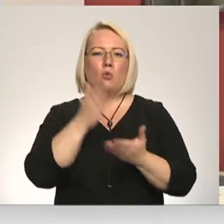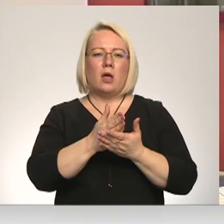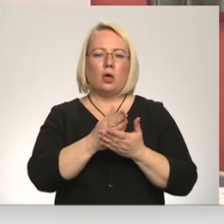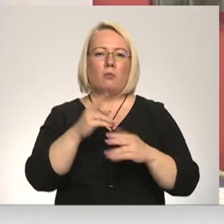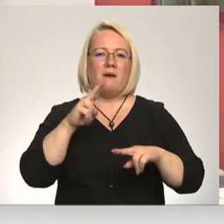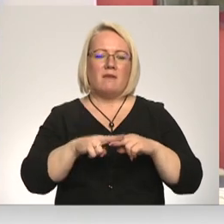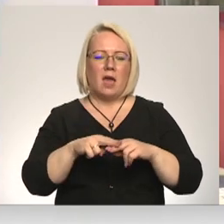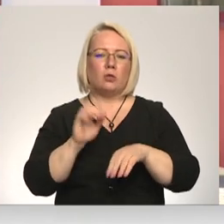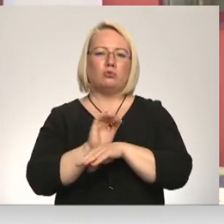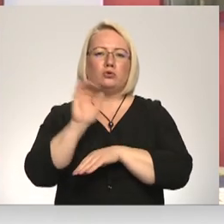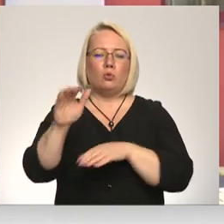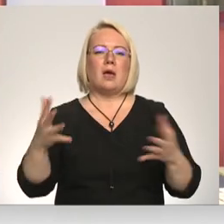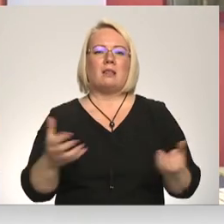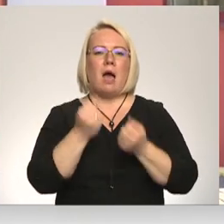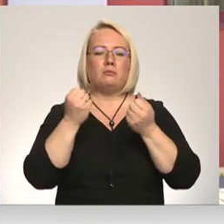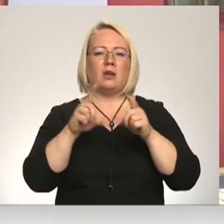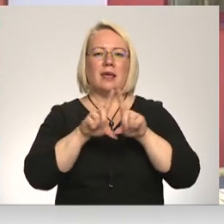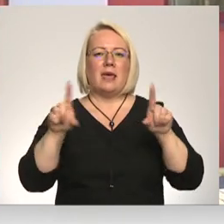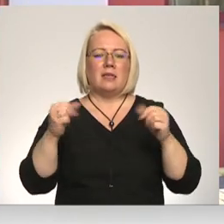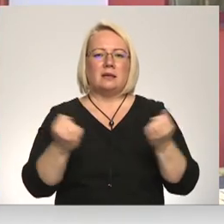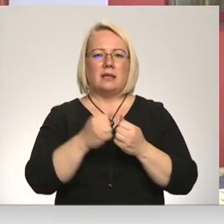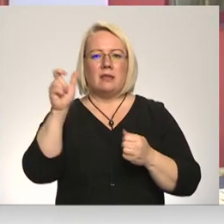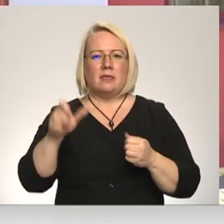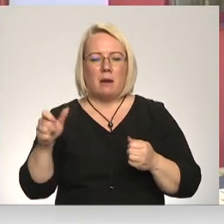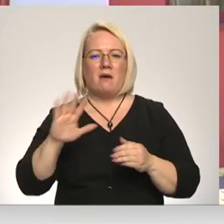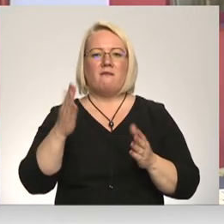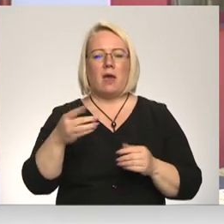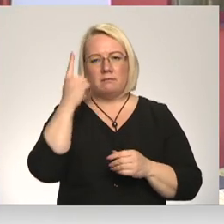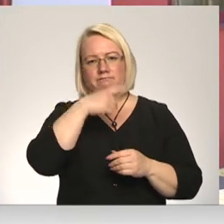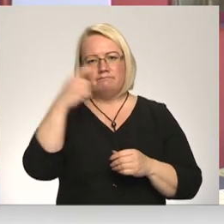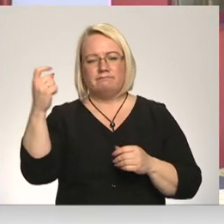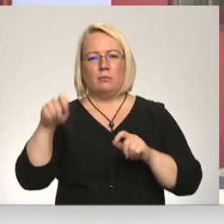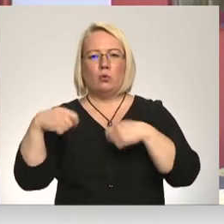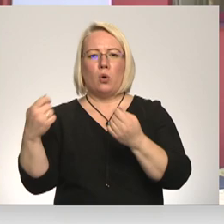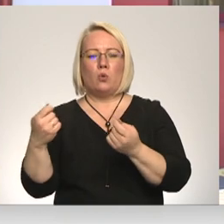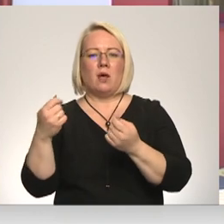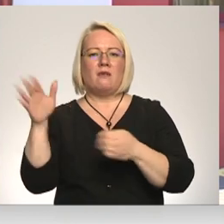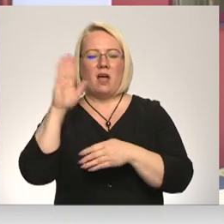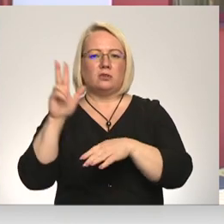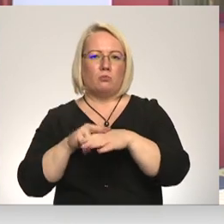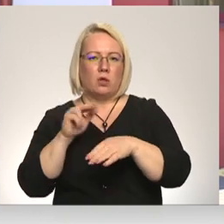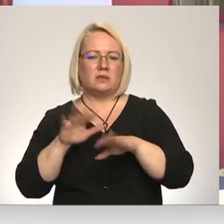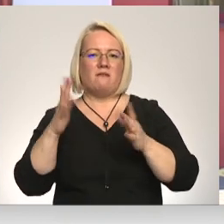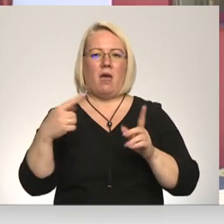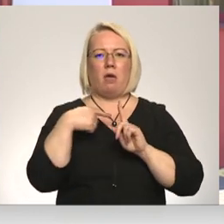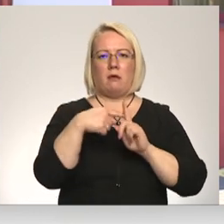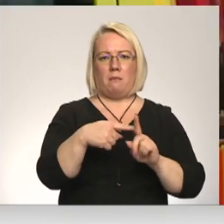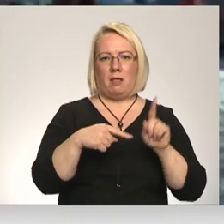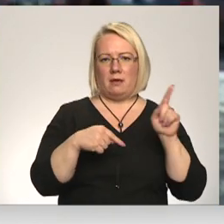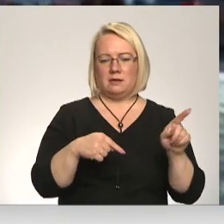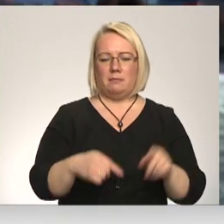glābšanas dienesta darbiniekus vai ziņojuma pārredresē valsts policijai vai neatlaikamās medicīnas palīdzības dienestam.